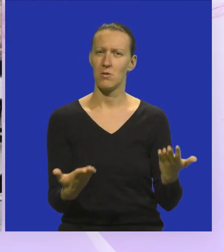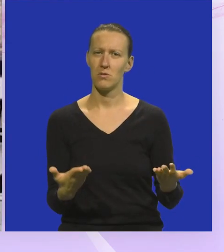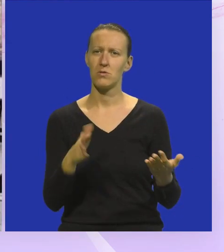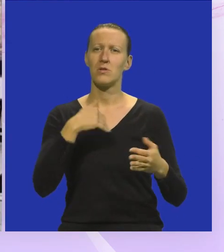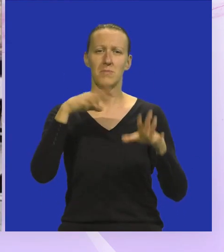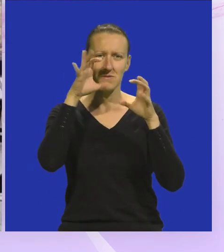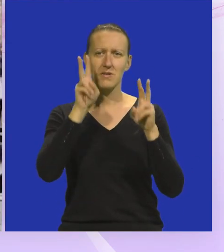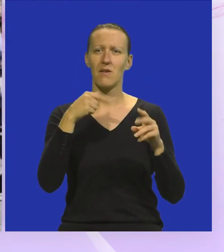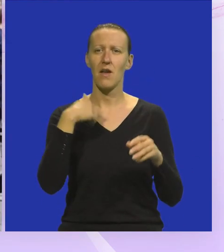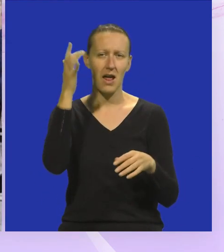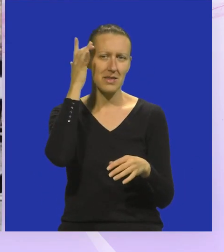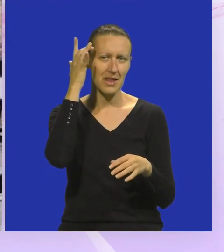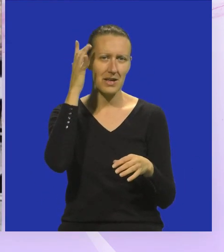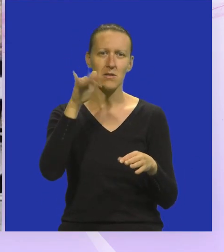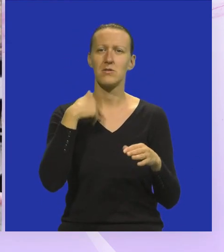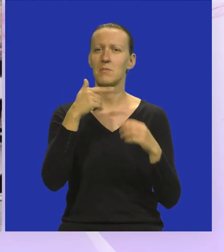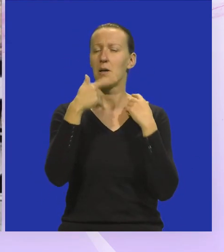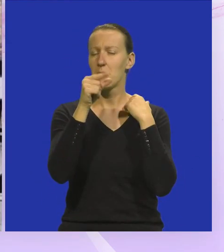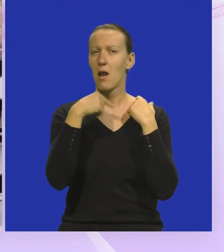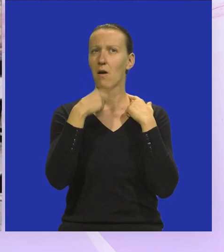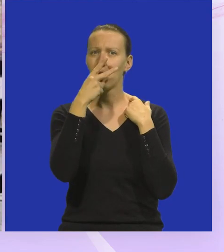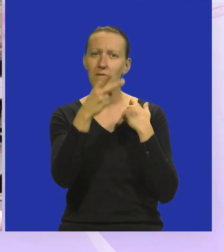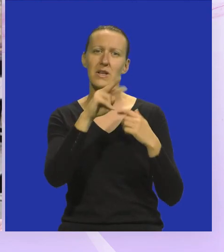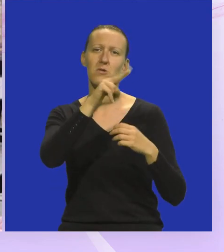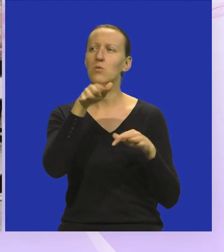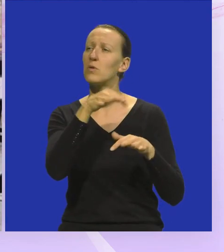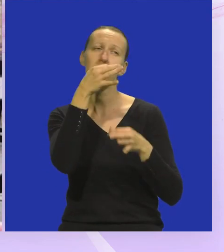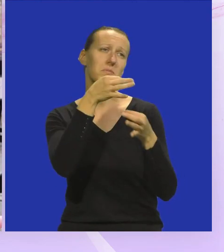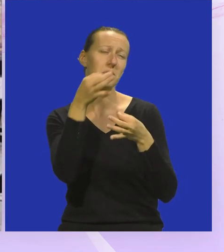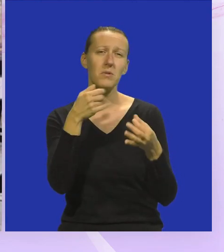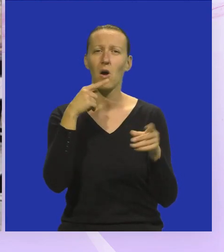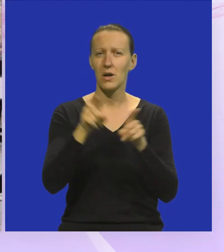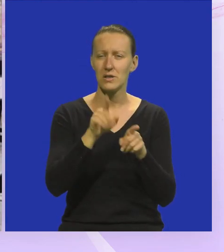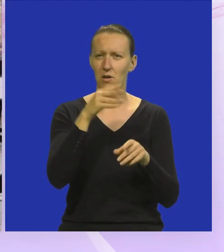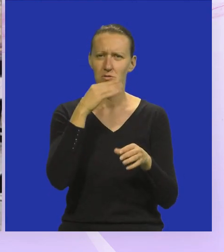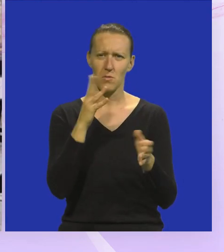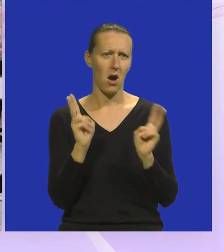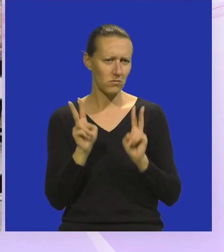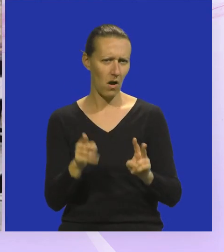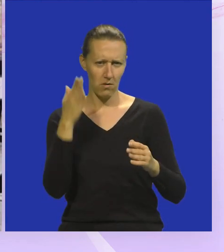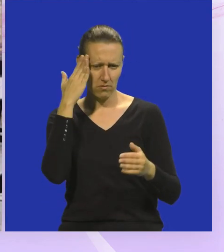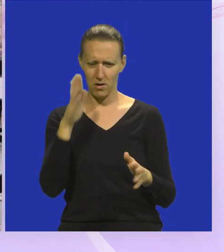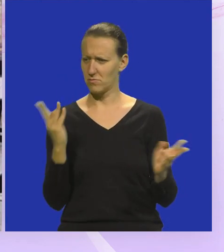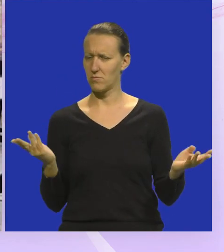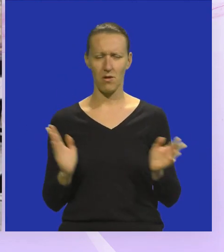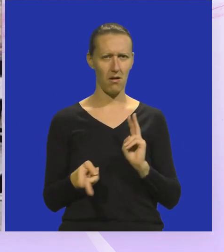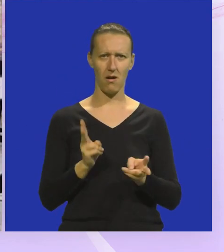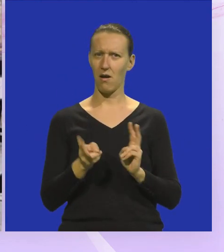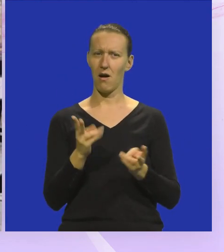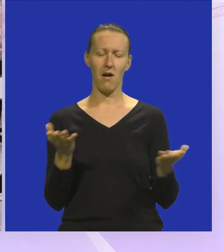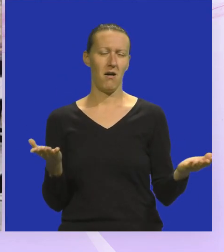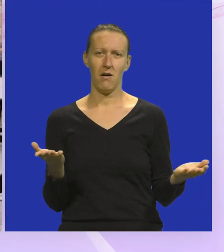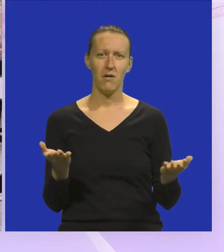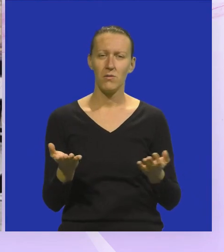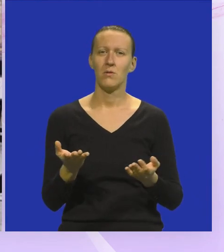I onda sam shvatila da to stvarno ne znam, i onda sam to išla malo vidjeti sa ostalim ljudima, koji su isto reagirali, stvarno ne bi znao ni ja kako to